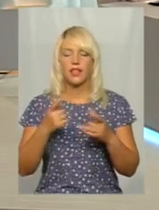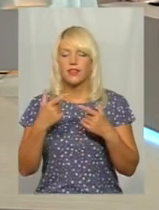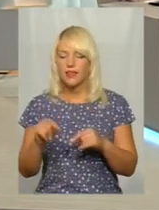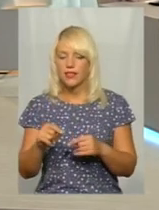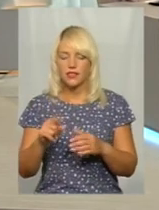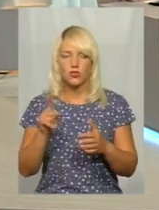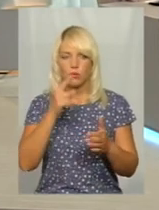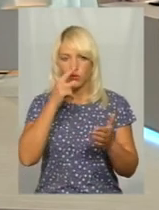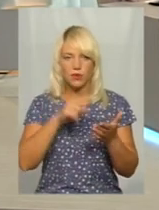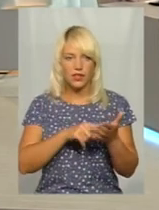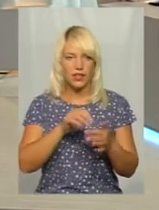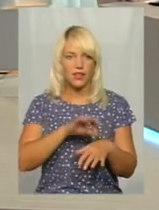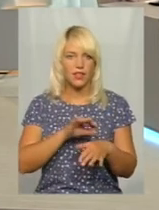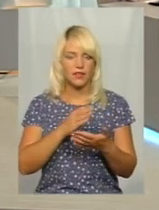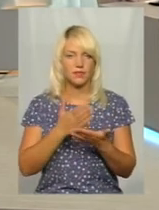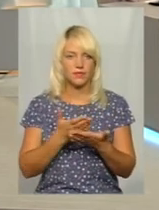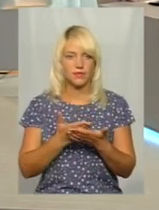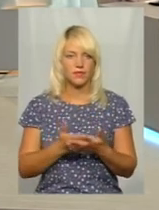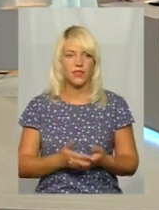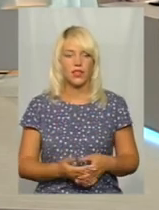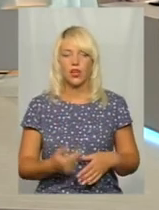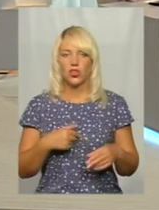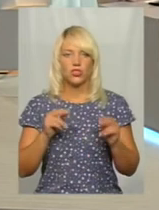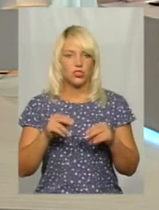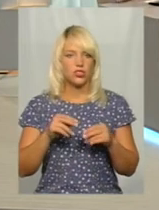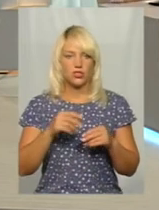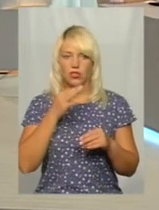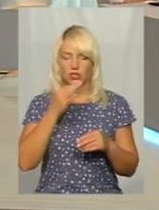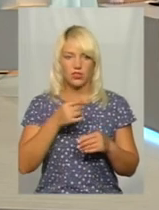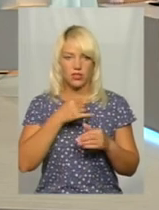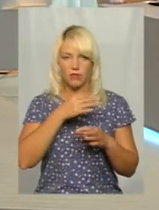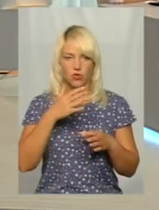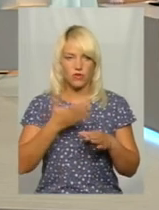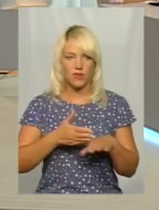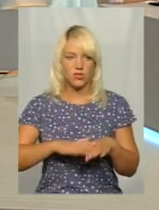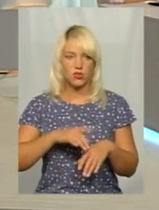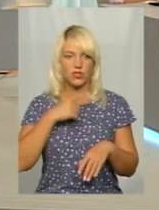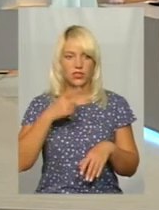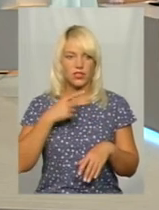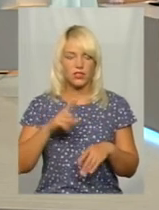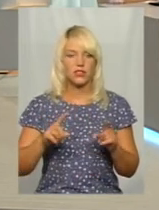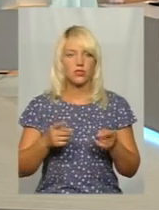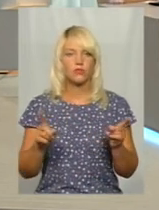проникає от таке нехороше? Ну, чесно кажучи, не знаю. Це дуже важко сказати, бо